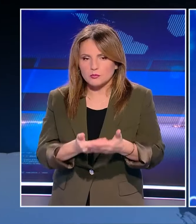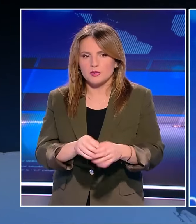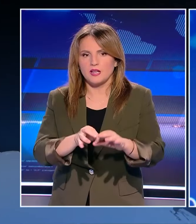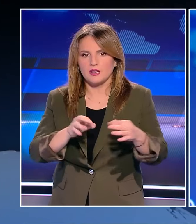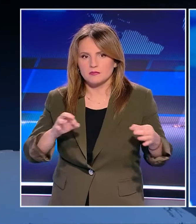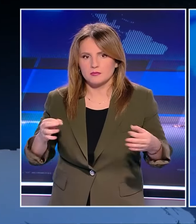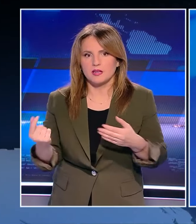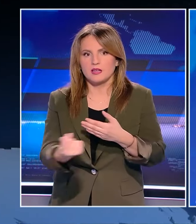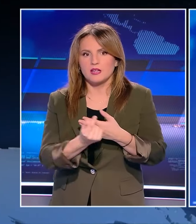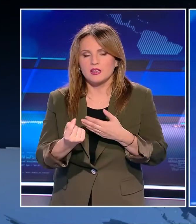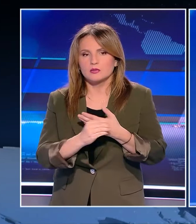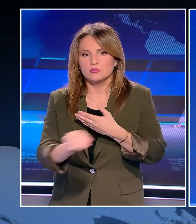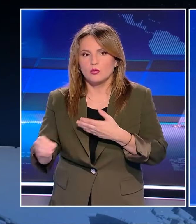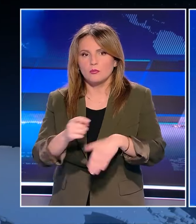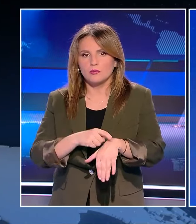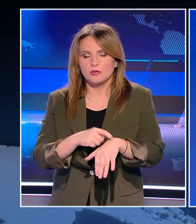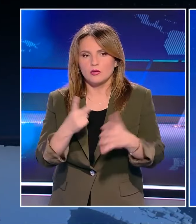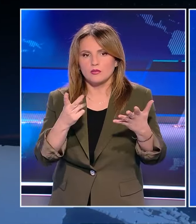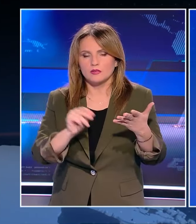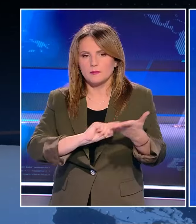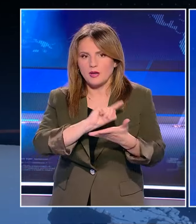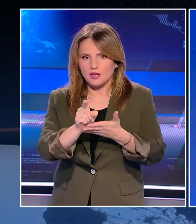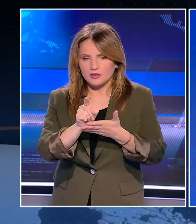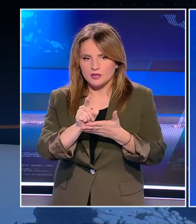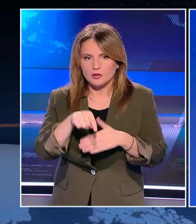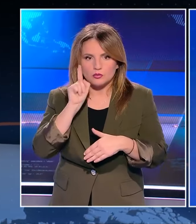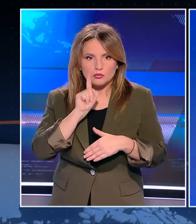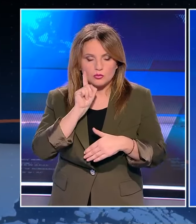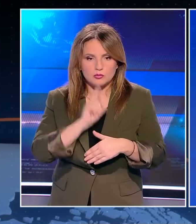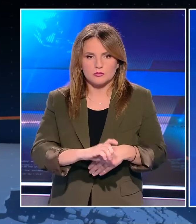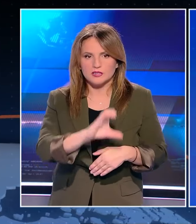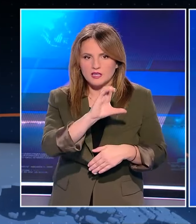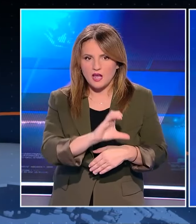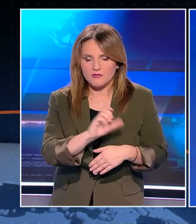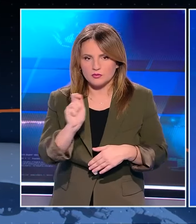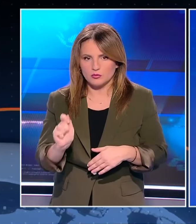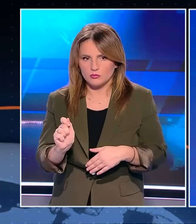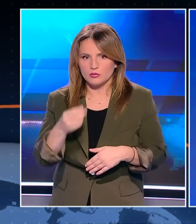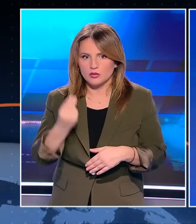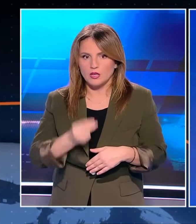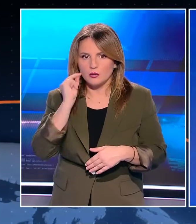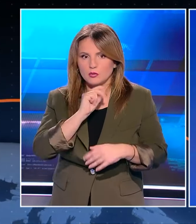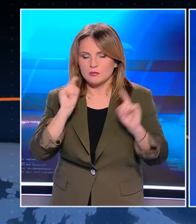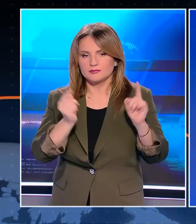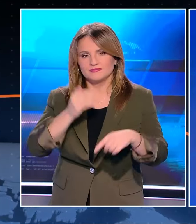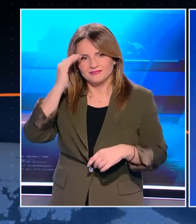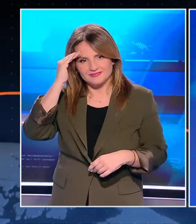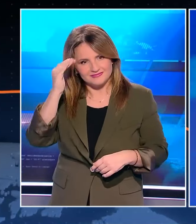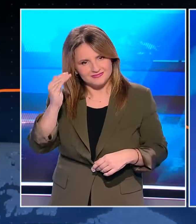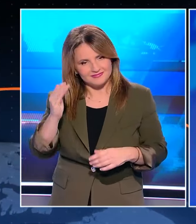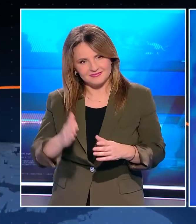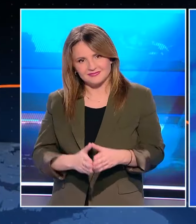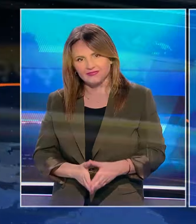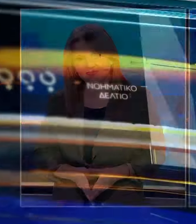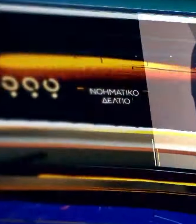αναλυτικά όλες οι ειδήσεις της ημέρας Στο κεντρικό δελτίο ειδήσων του Όπεν στις 7 παρατέταρτο με την Εύα Αντονοπούλου Καλό απόγευμα σε όλους